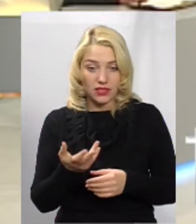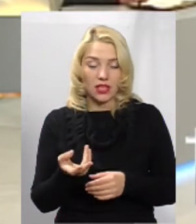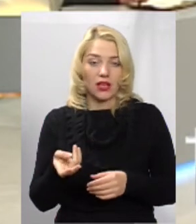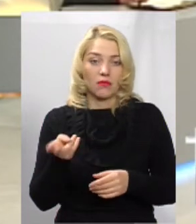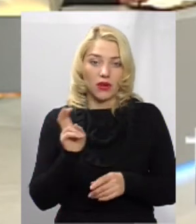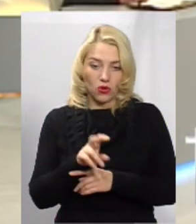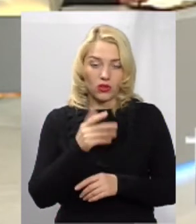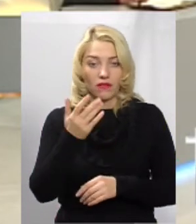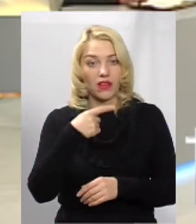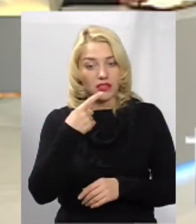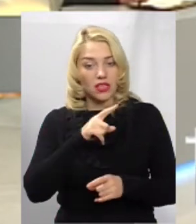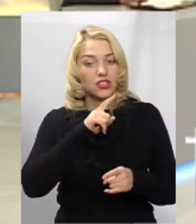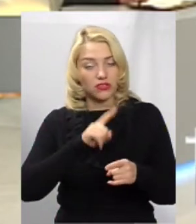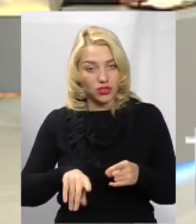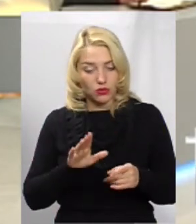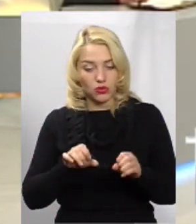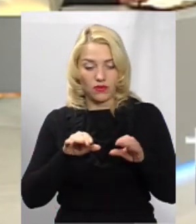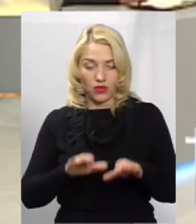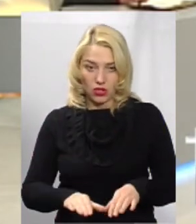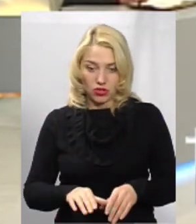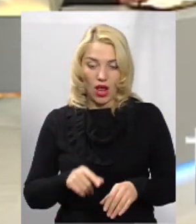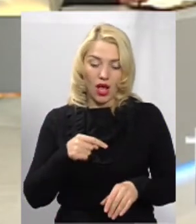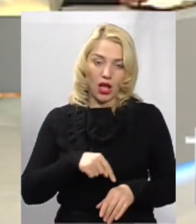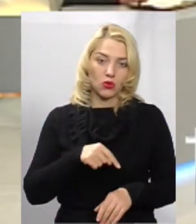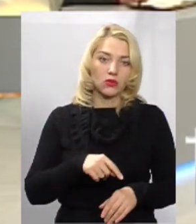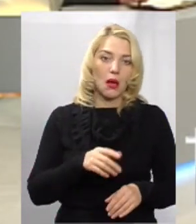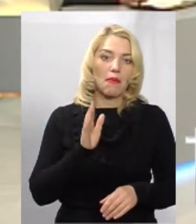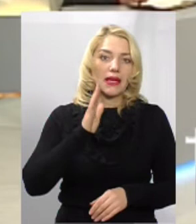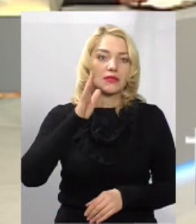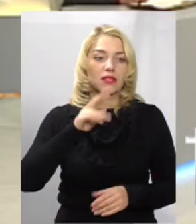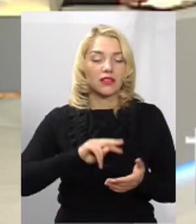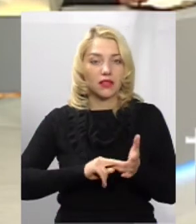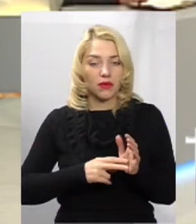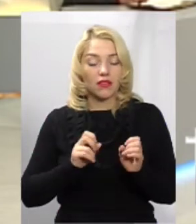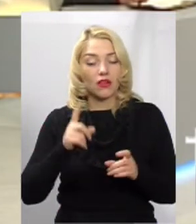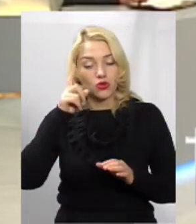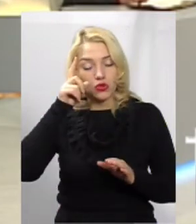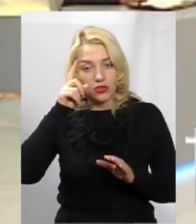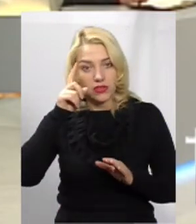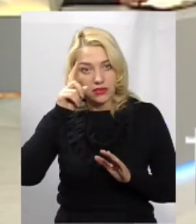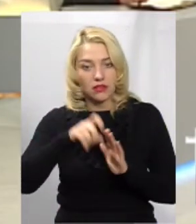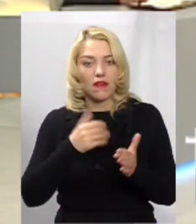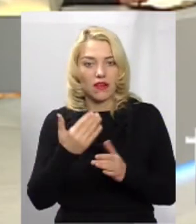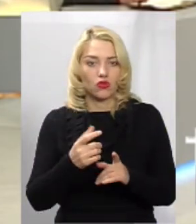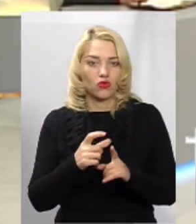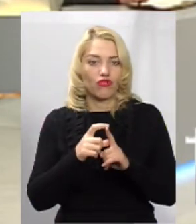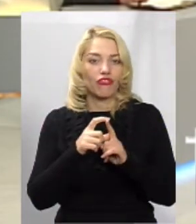з ближчим часом вирішили наше питання, а тут же перспективний план. Як зрозуміється вашу відповідь? Дякуємо. Дякую.